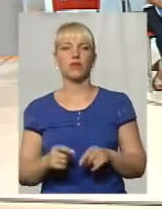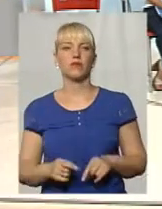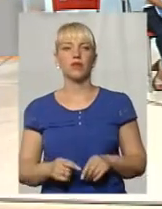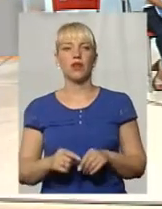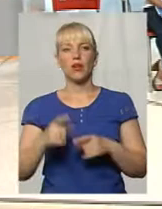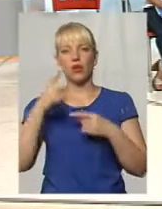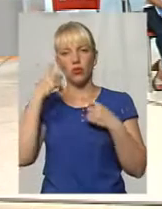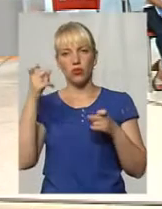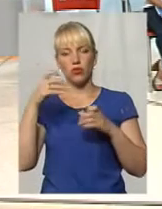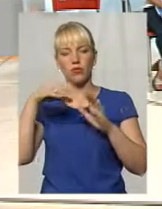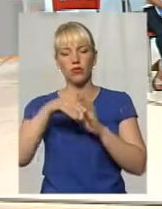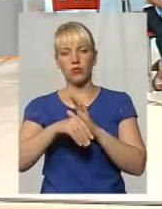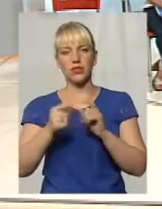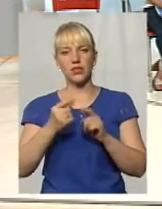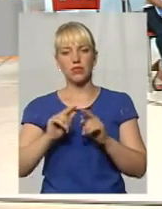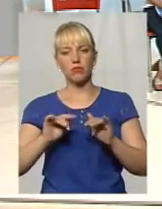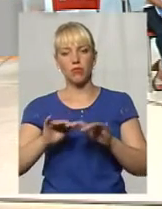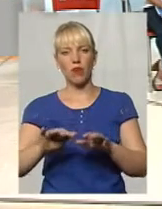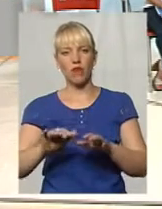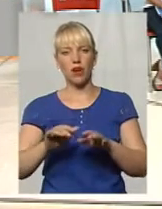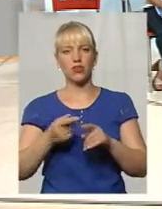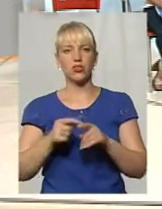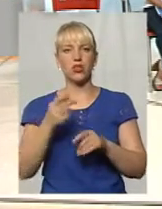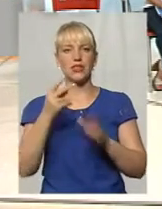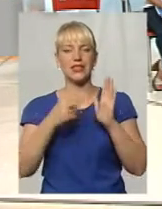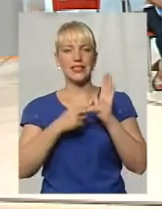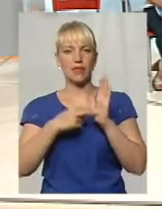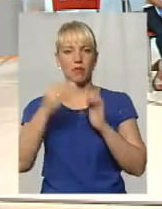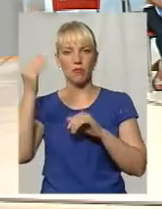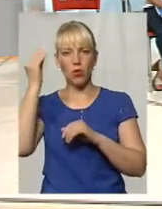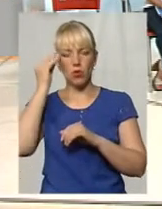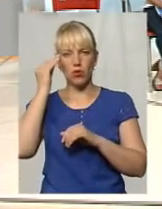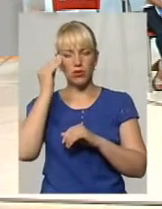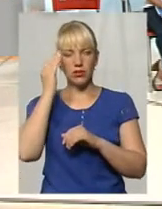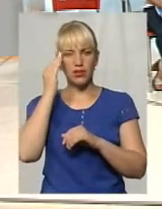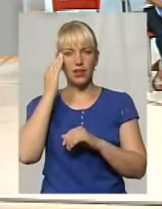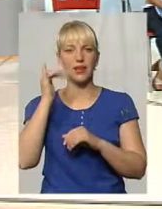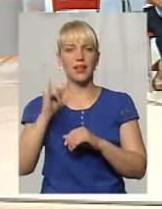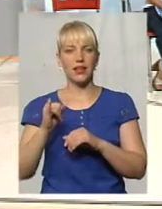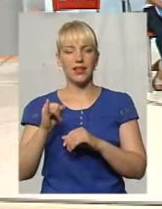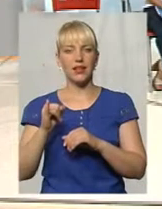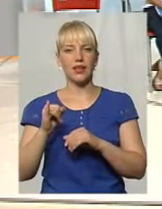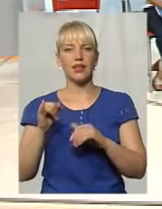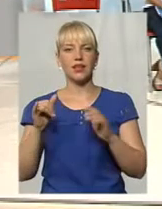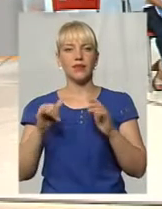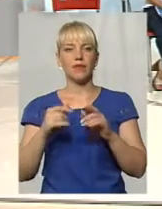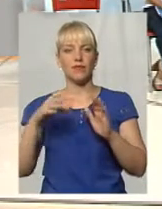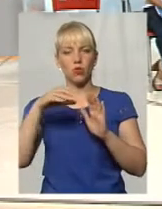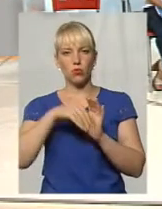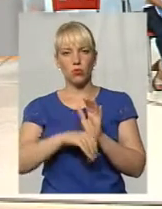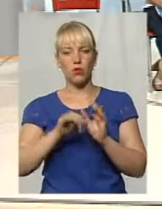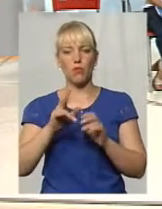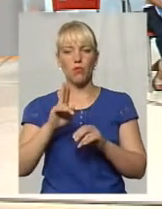Оголошено в рамках цих проваджень 17 підозр, в тому числі і по чиненню тяжких